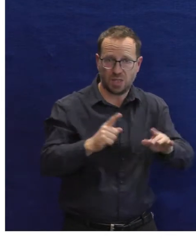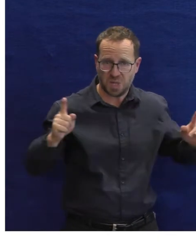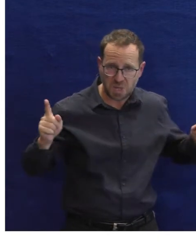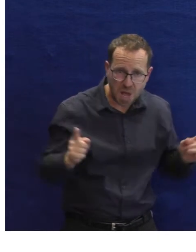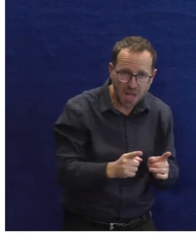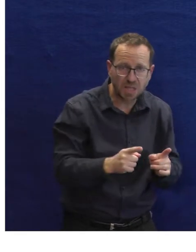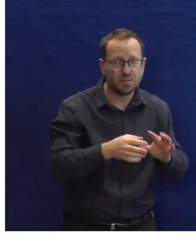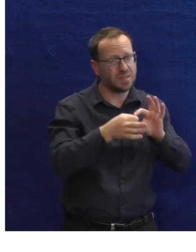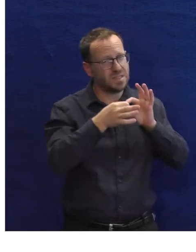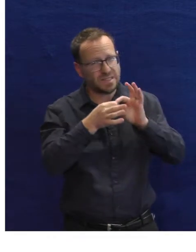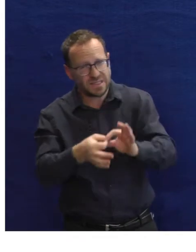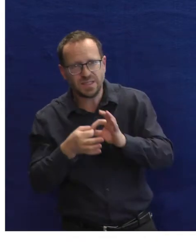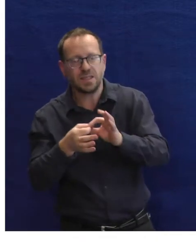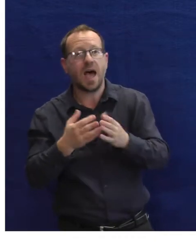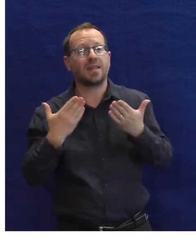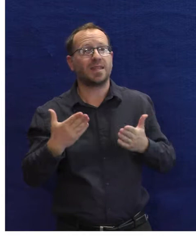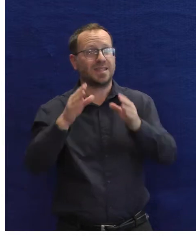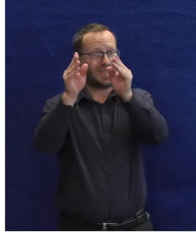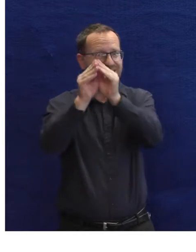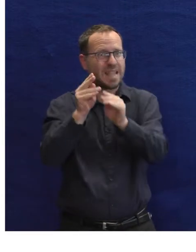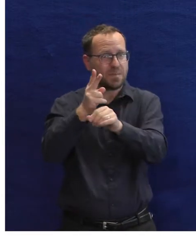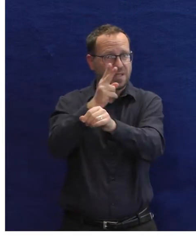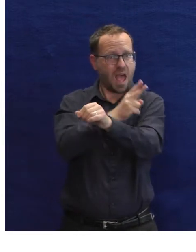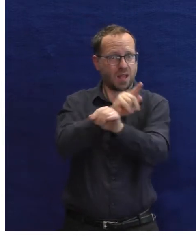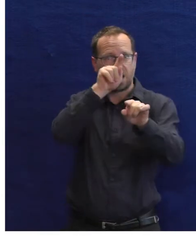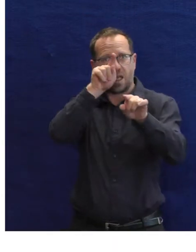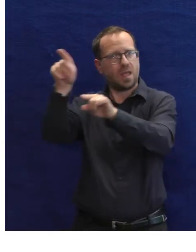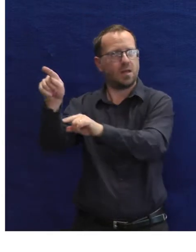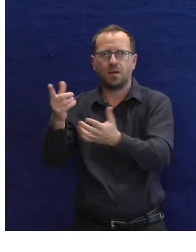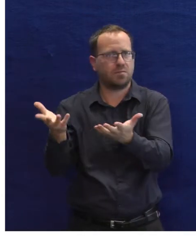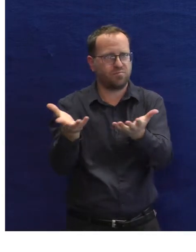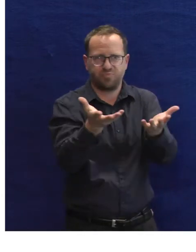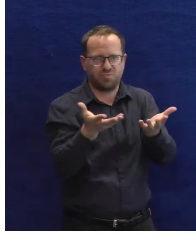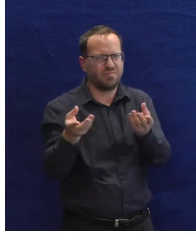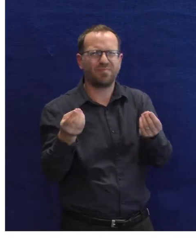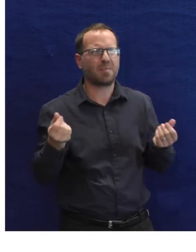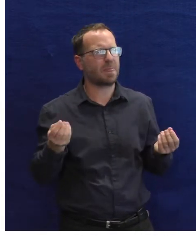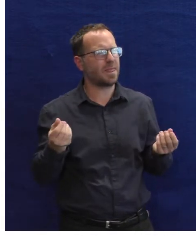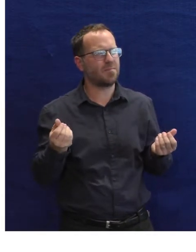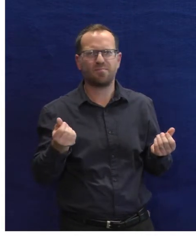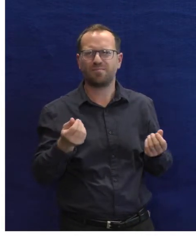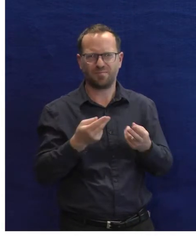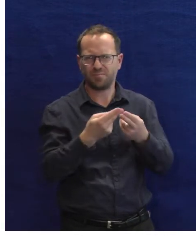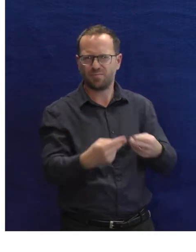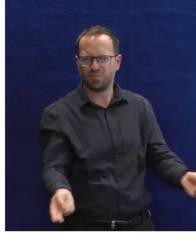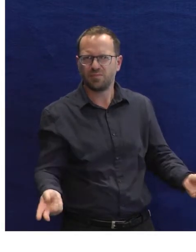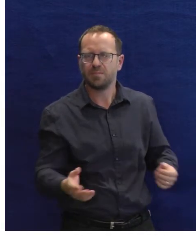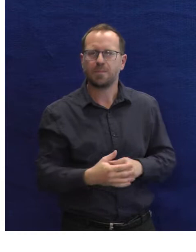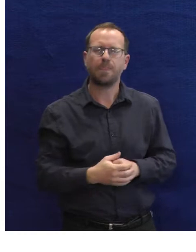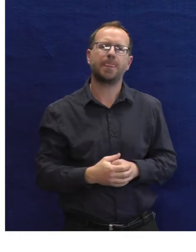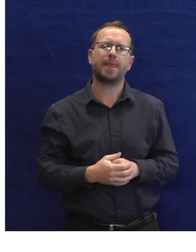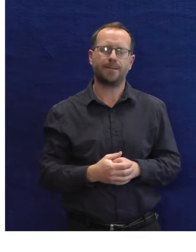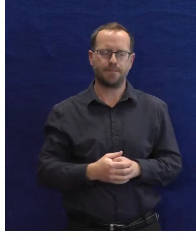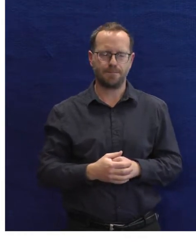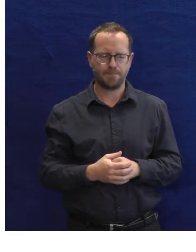potřebují a na jak dlouho je potřebují. A ten stávající systém jim v tom není schopen pomoct. Současně